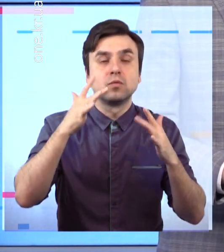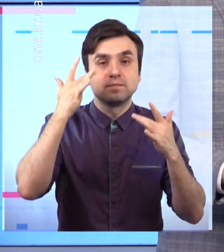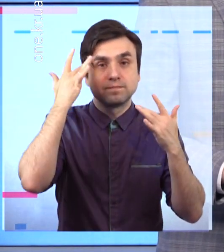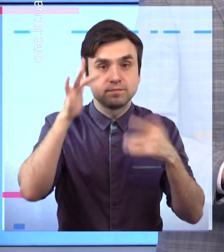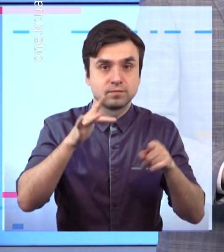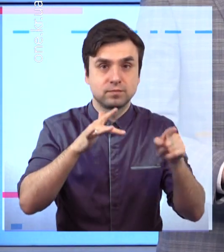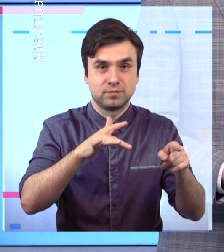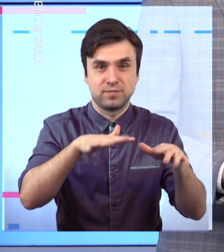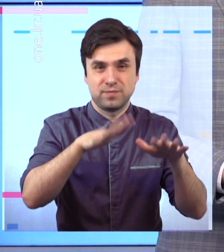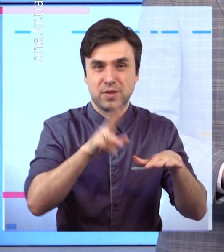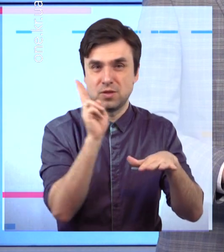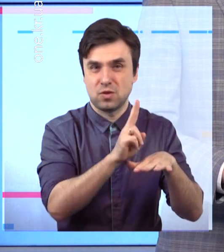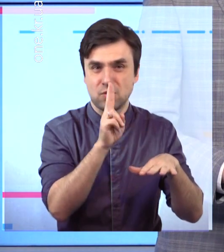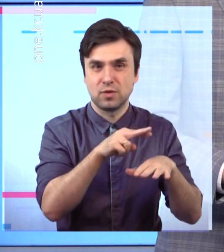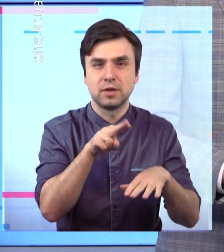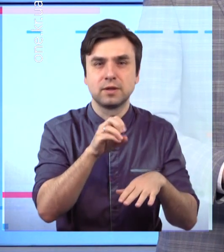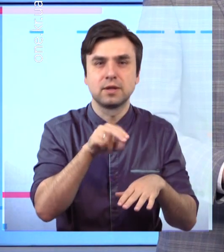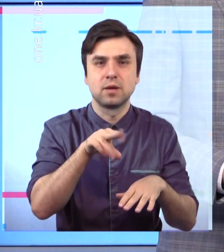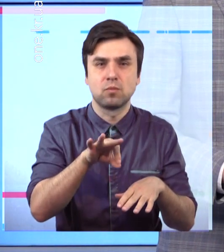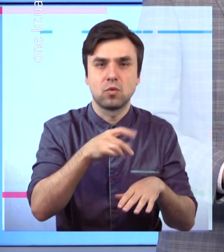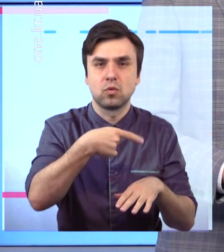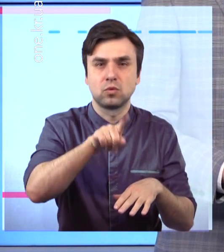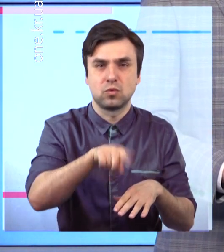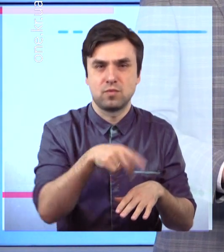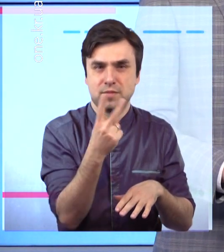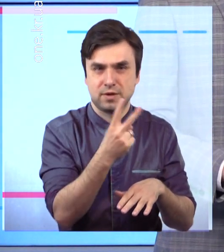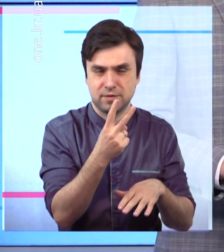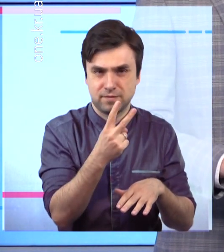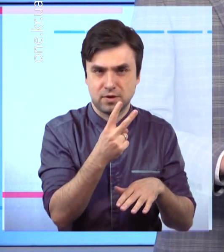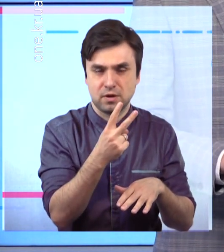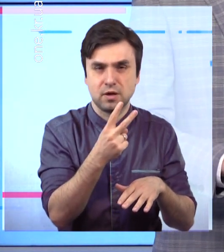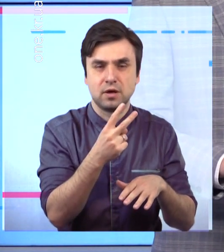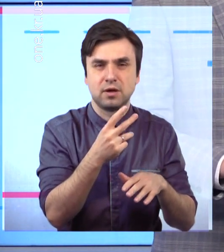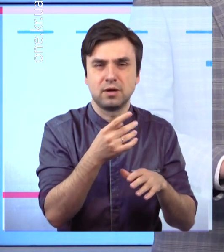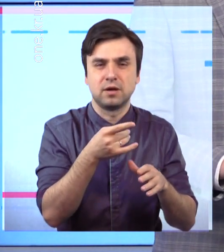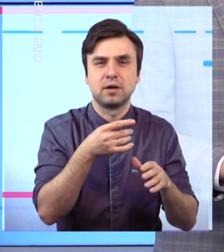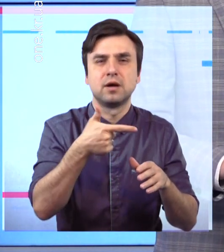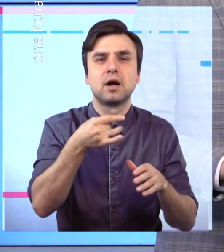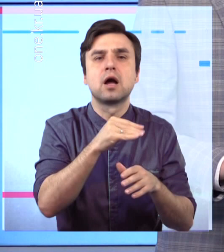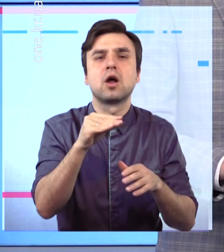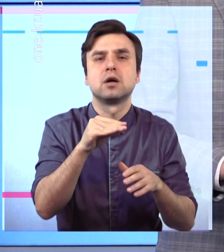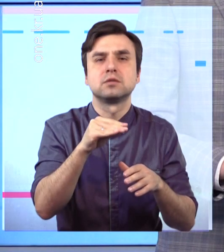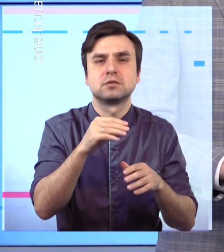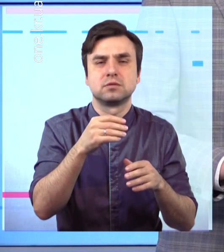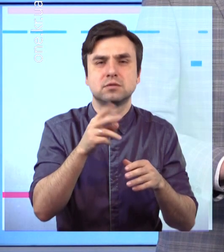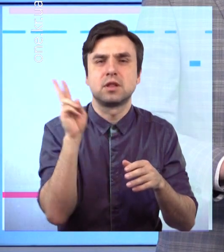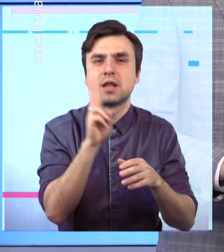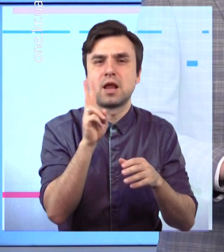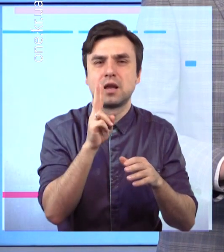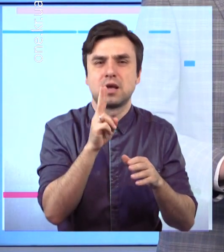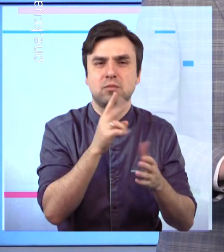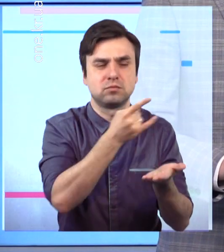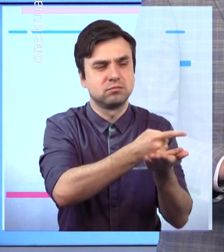сценаріями у тролейбусному депо номер два в одному з цехів виникла пожежа. До приїзду надзвичайників працівники мають мінімізувати